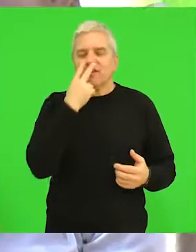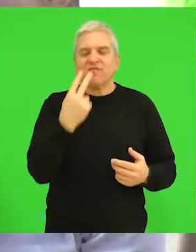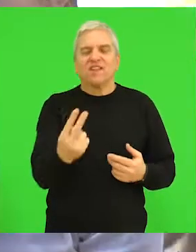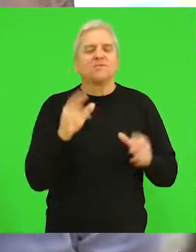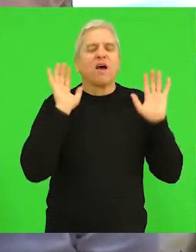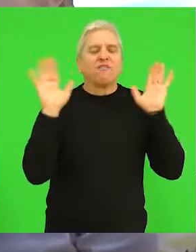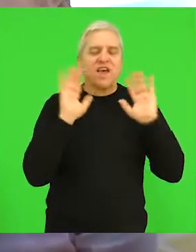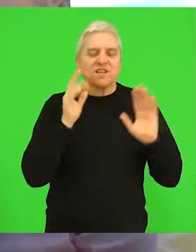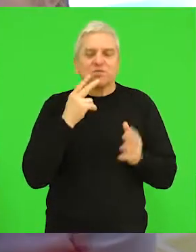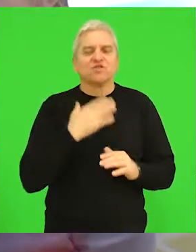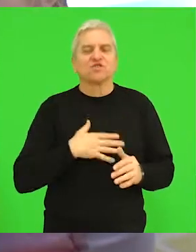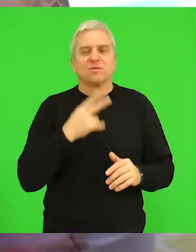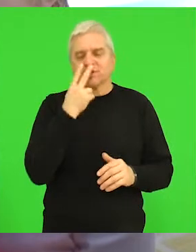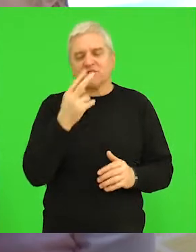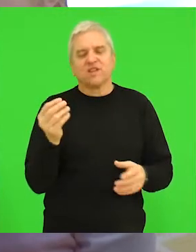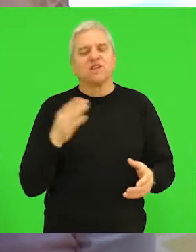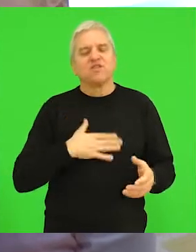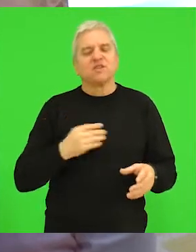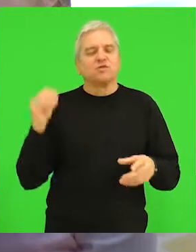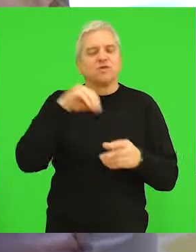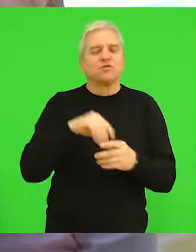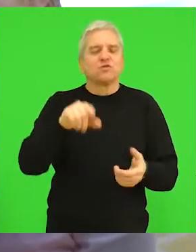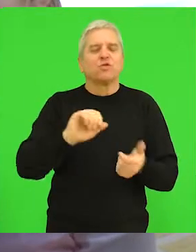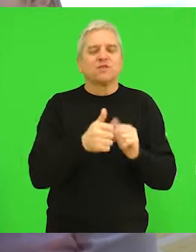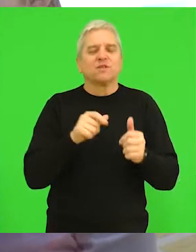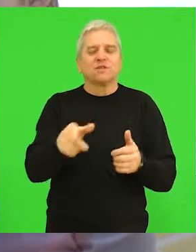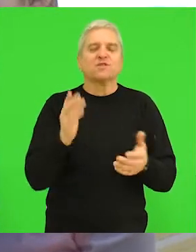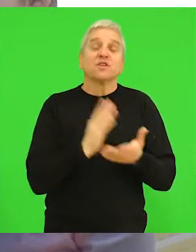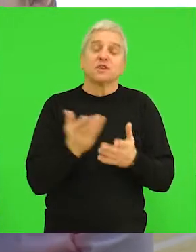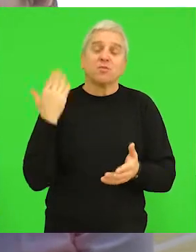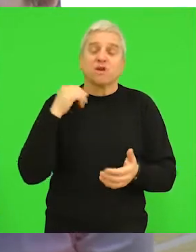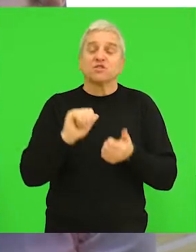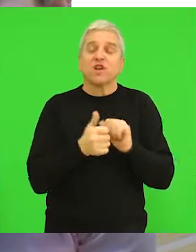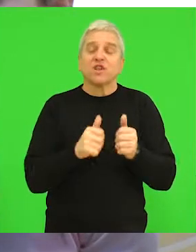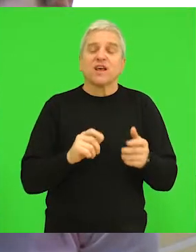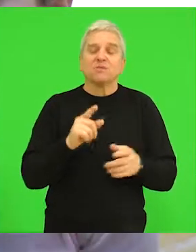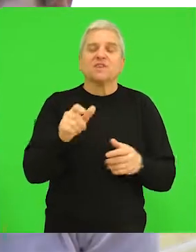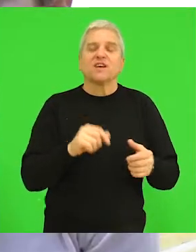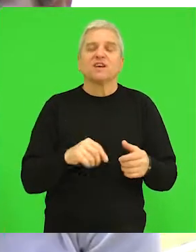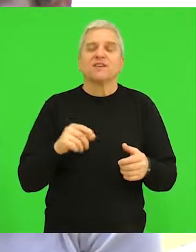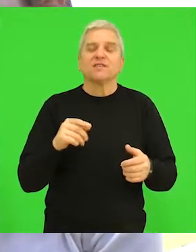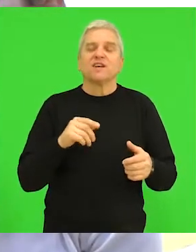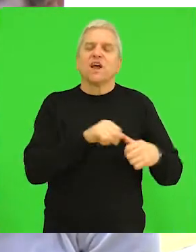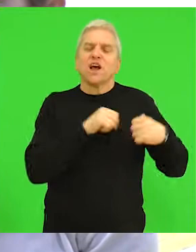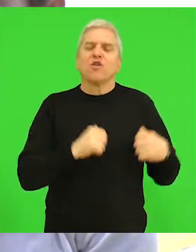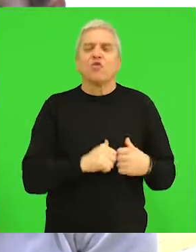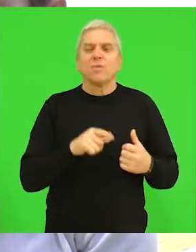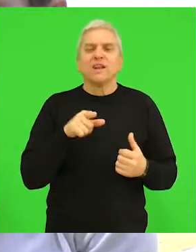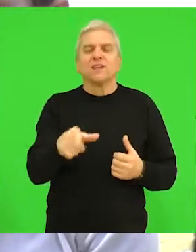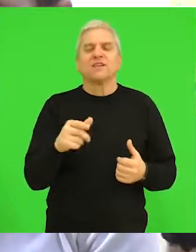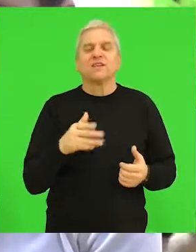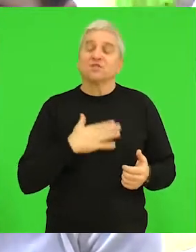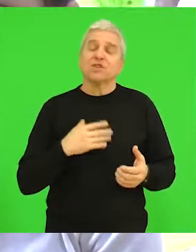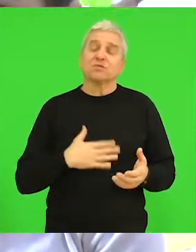na Facebooku i imali smo želju da učestvimo u ovom turniru da smo igrali u Svetosavskom turniru i ipak humanitarnije